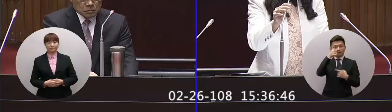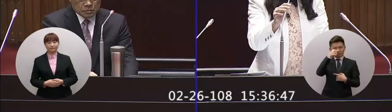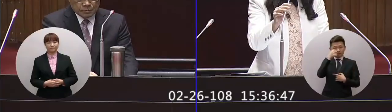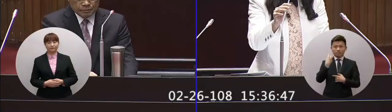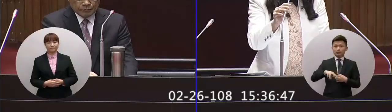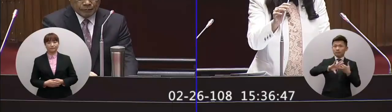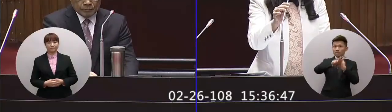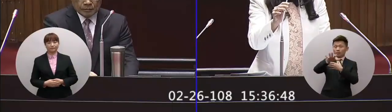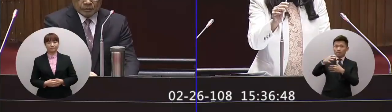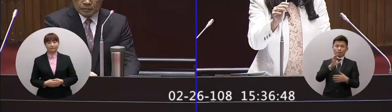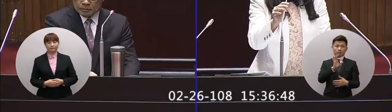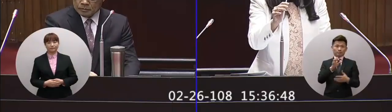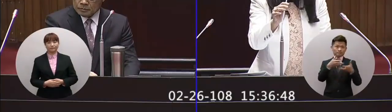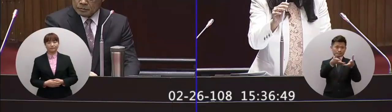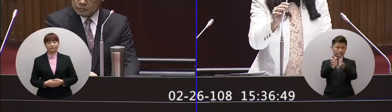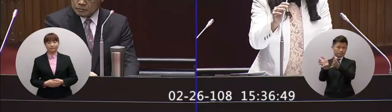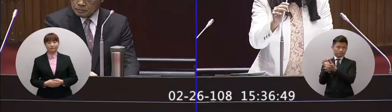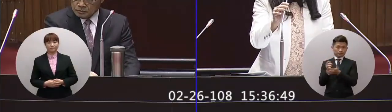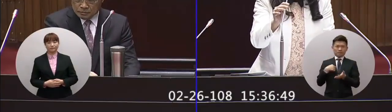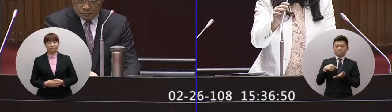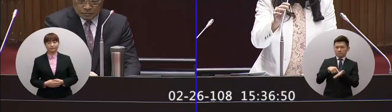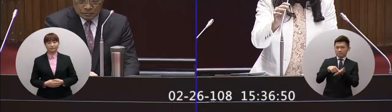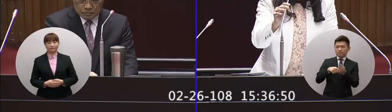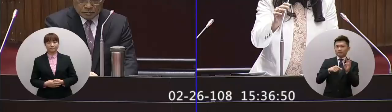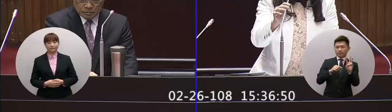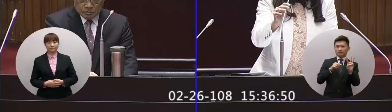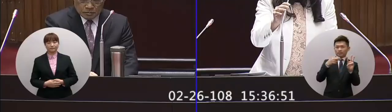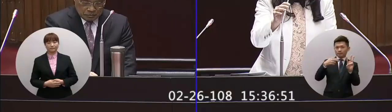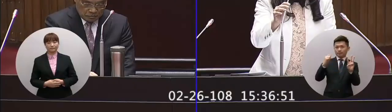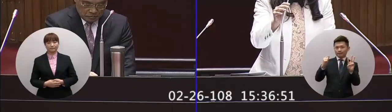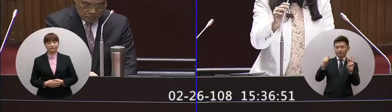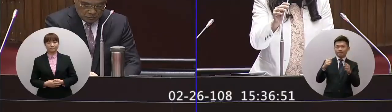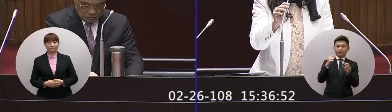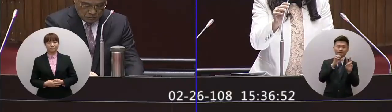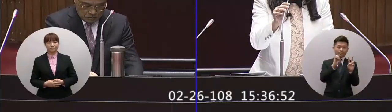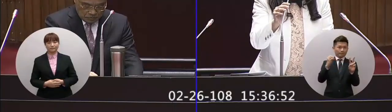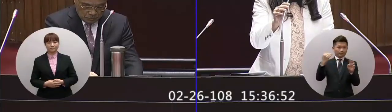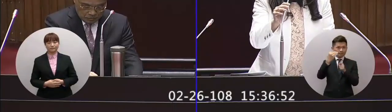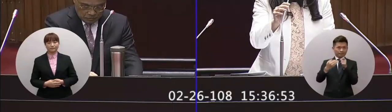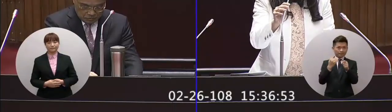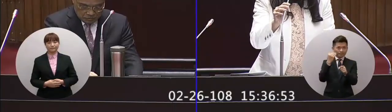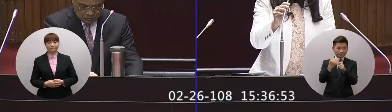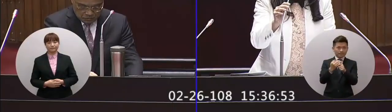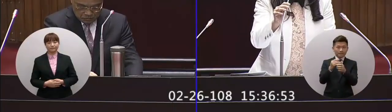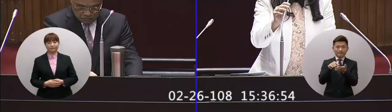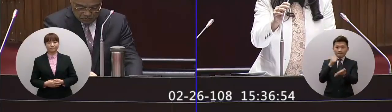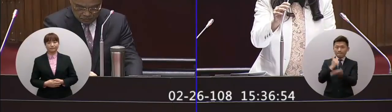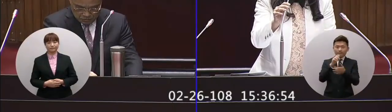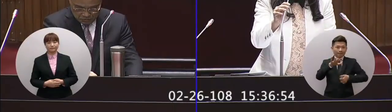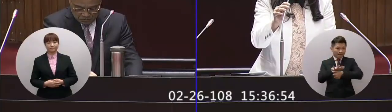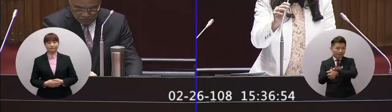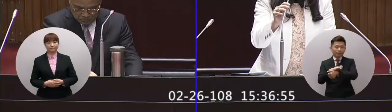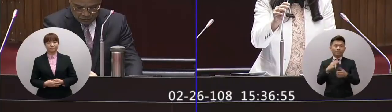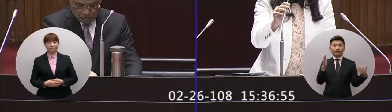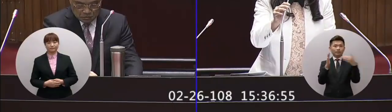國際組織方面我們呢已經爭取了好久的WHA好不容易在2009年進去一直